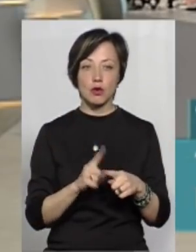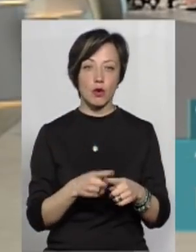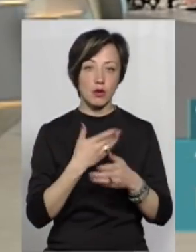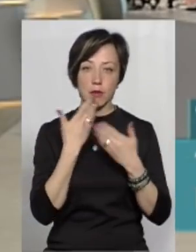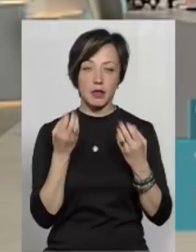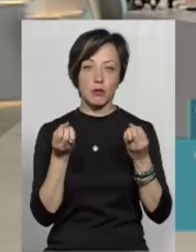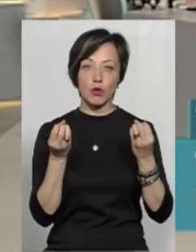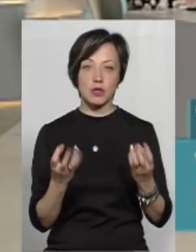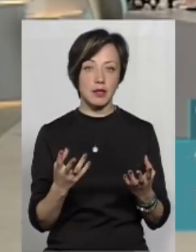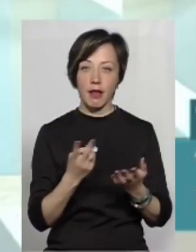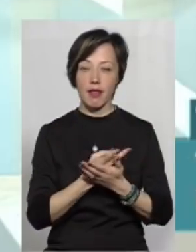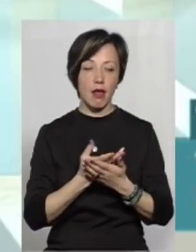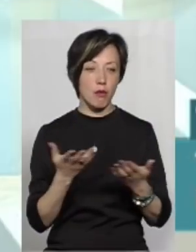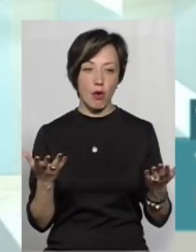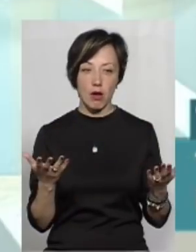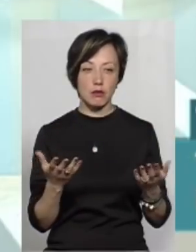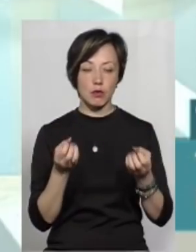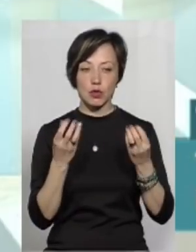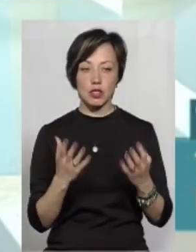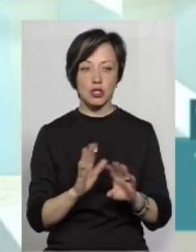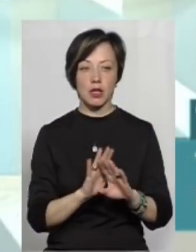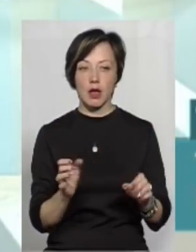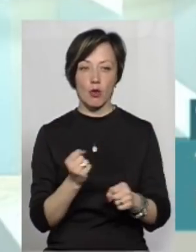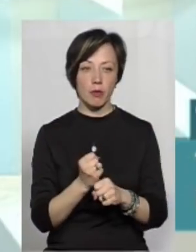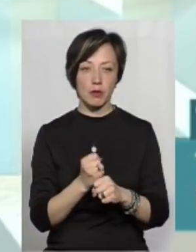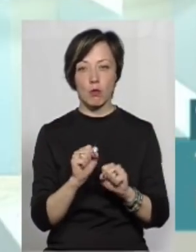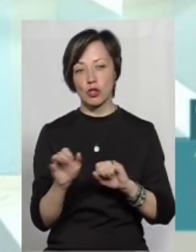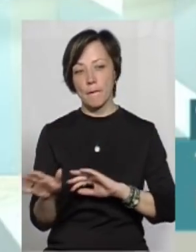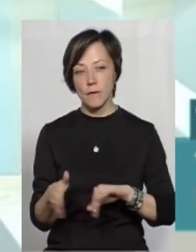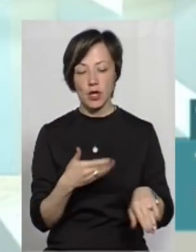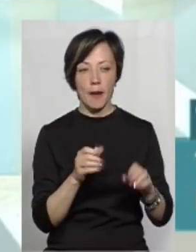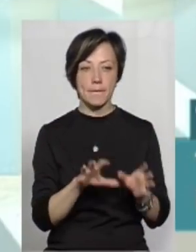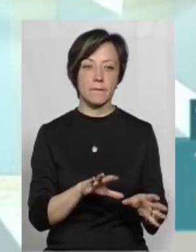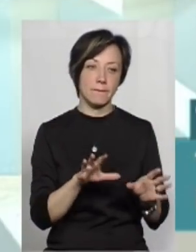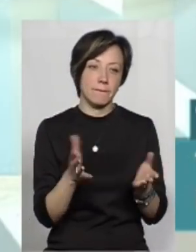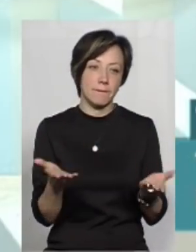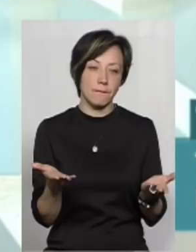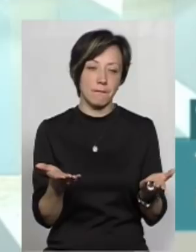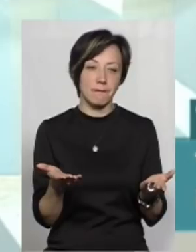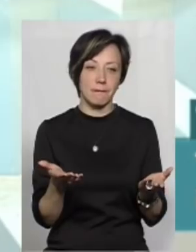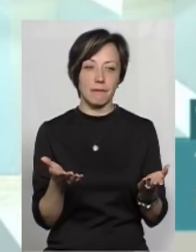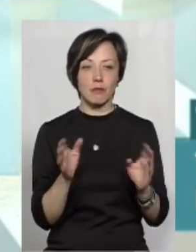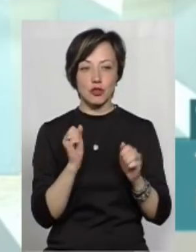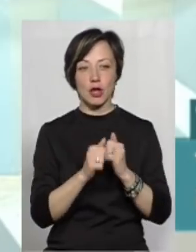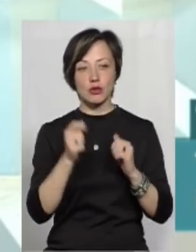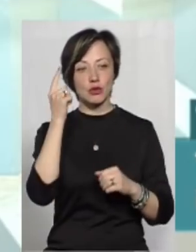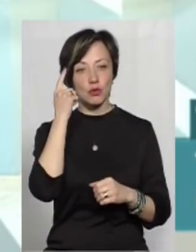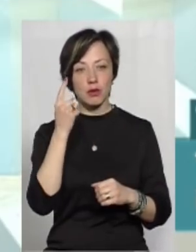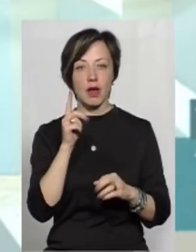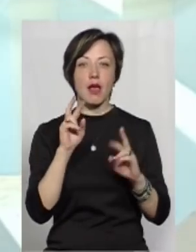не мати, простіше не показувати, простіше не робити. Може, пройде, може, перенесе. Ну, нас же часто думають,